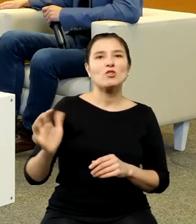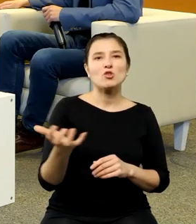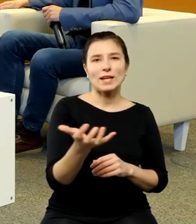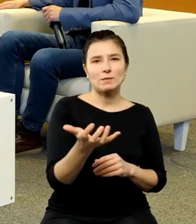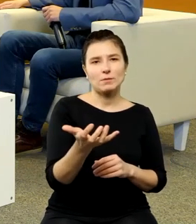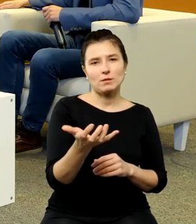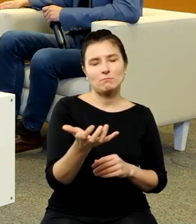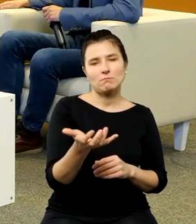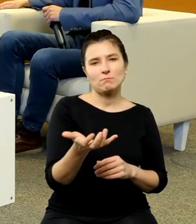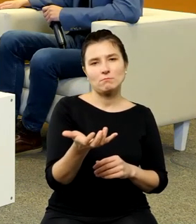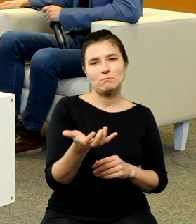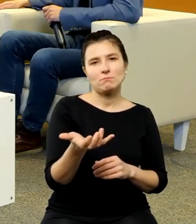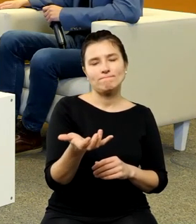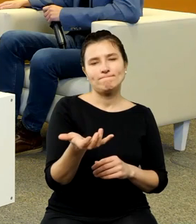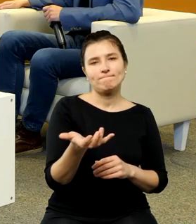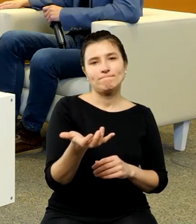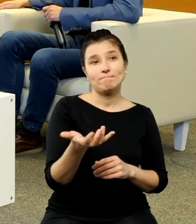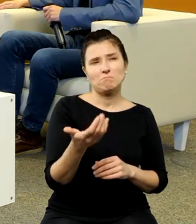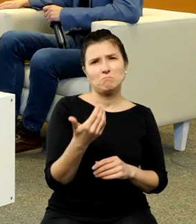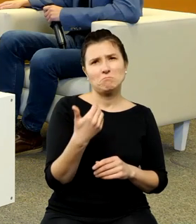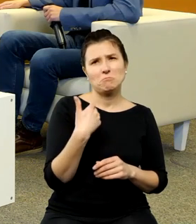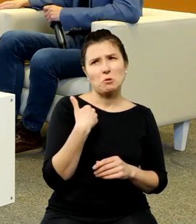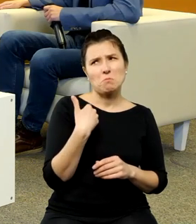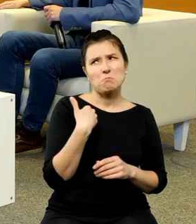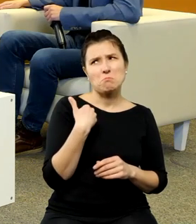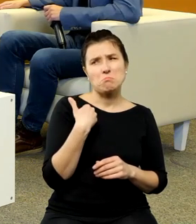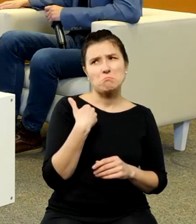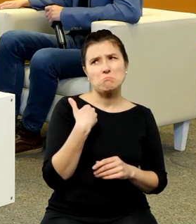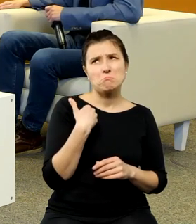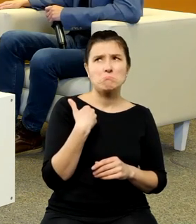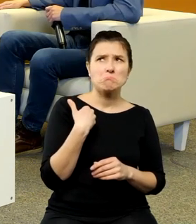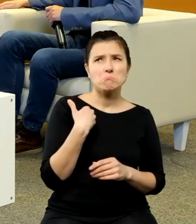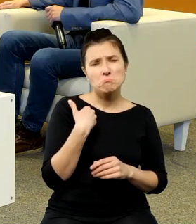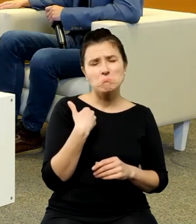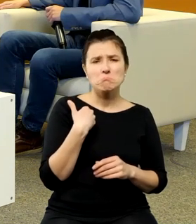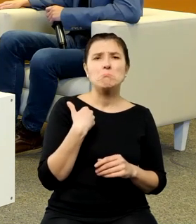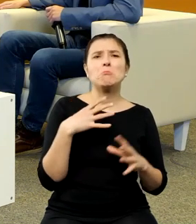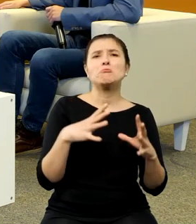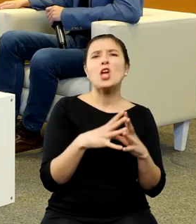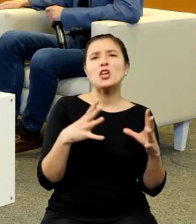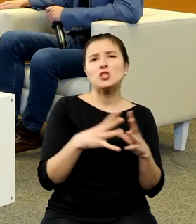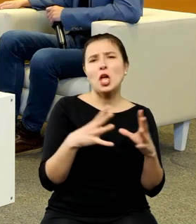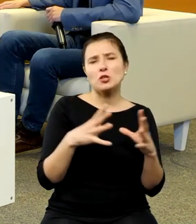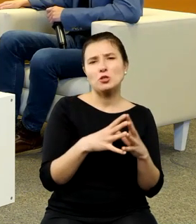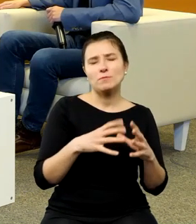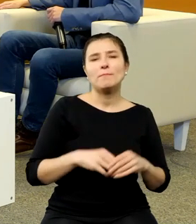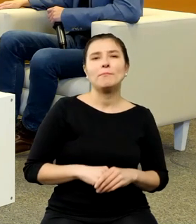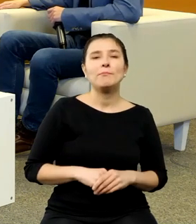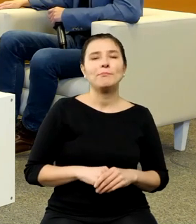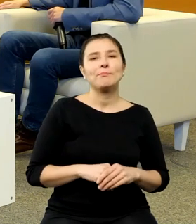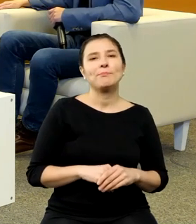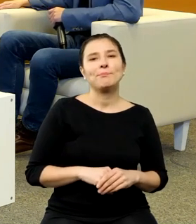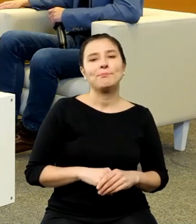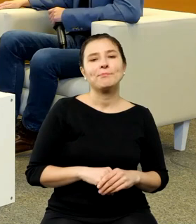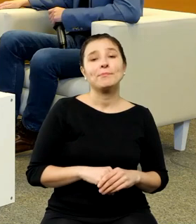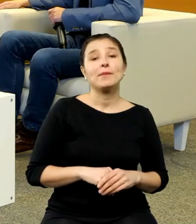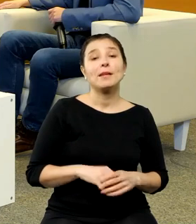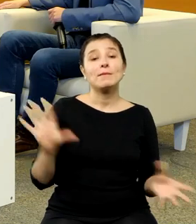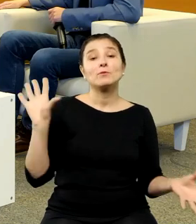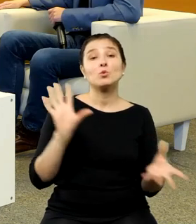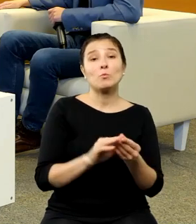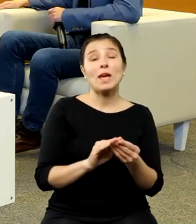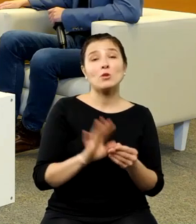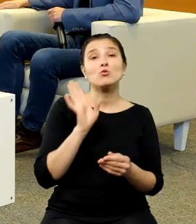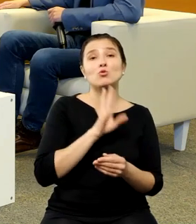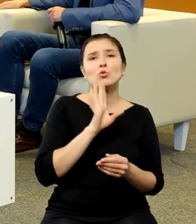prawie 10 i łączny nakład tej publikacji co najmniej wynosił 10